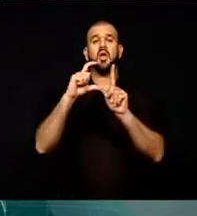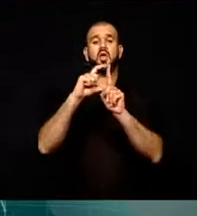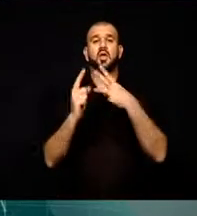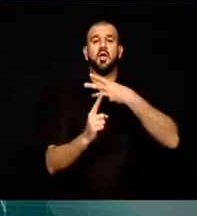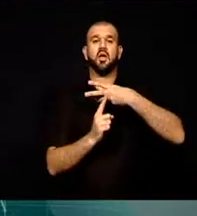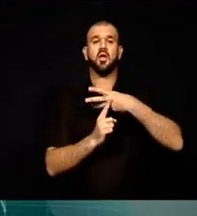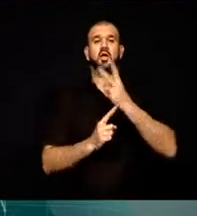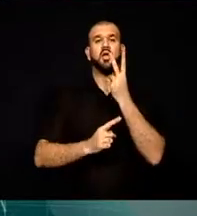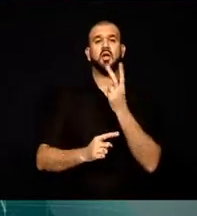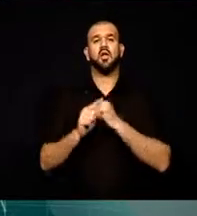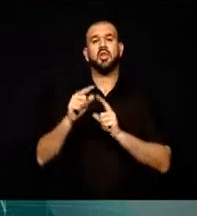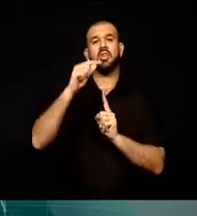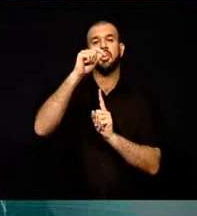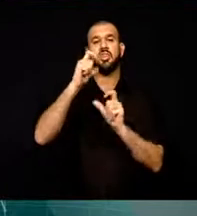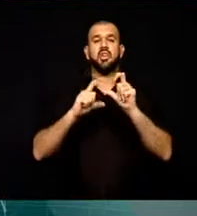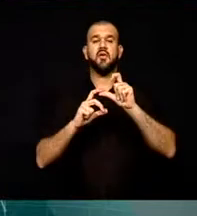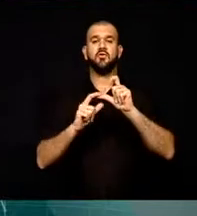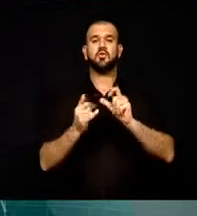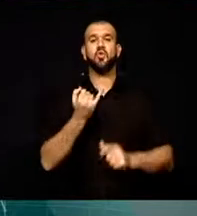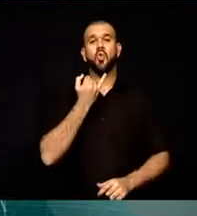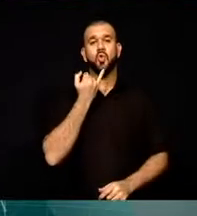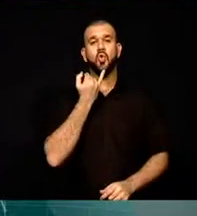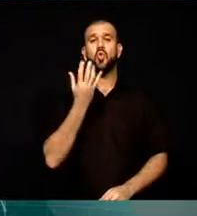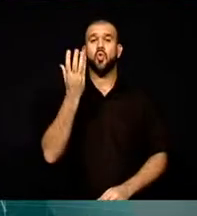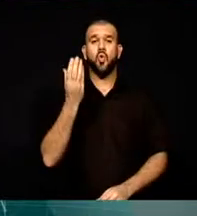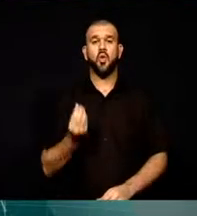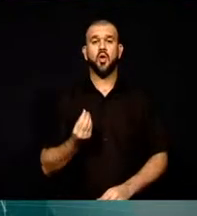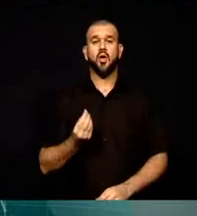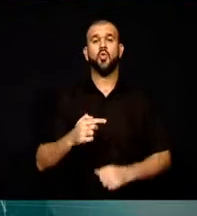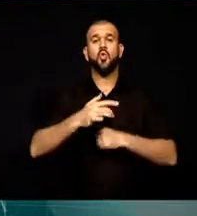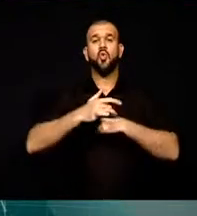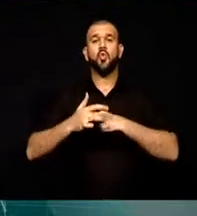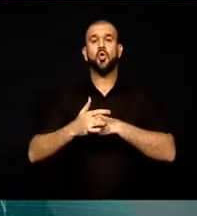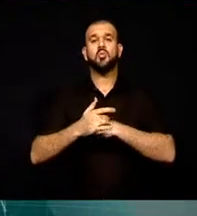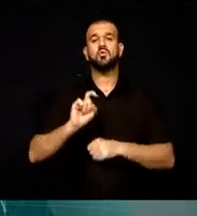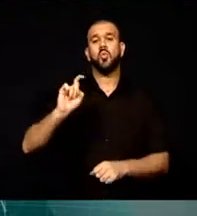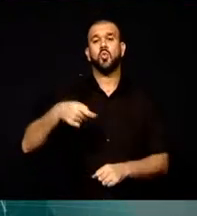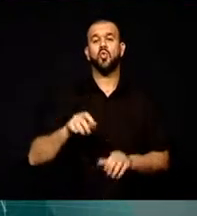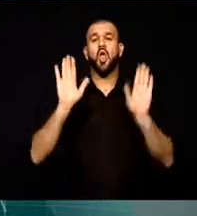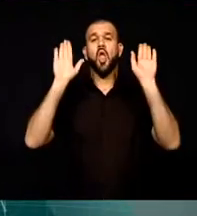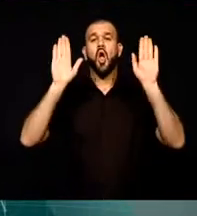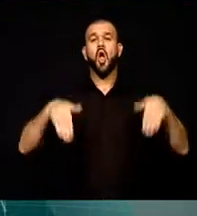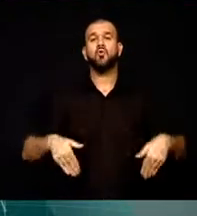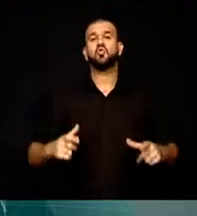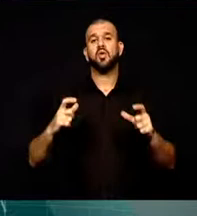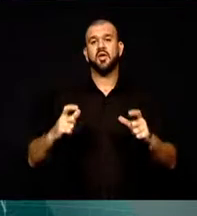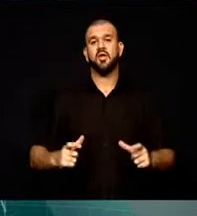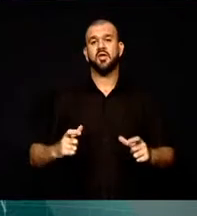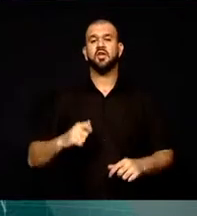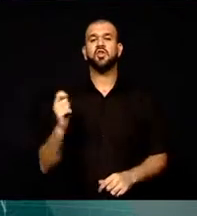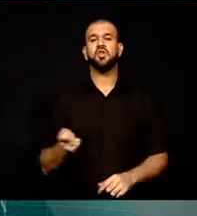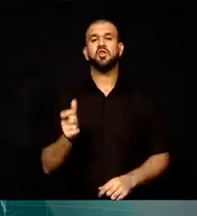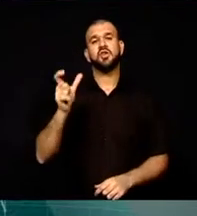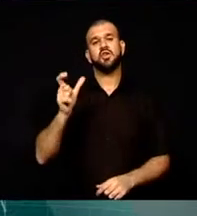Dev işin konu olarak ülkemizde bulunan Avusturya İşçi Federasyonu